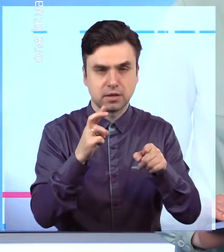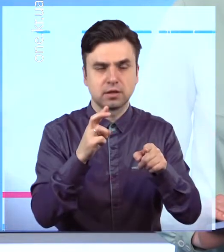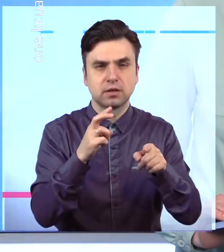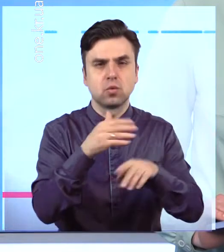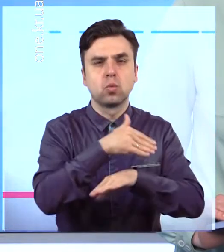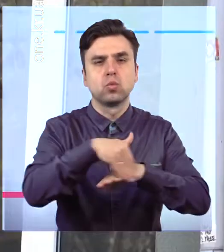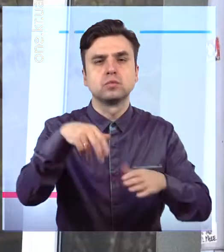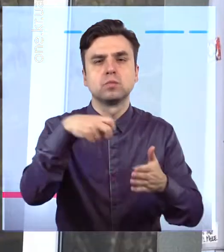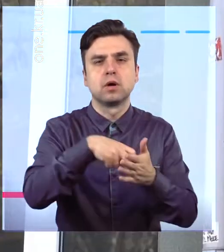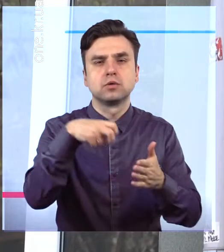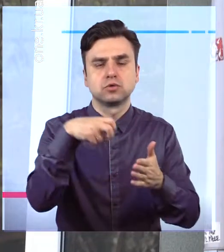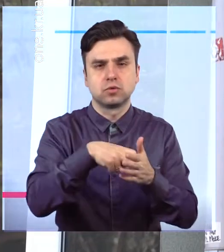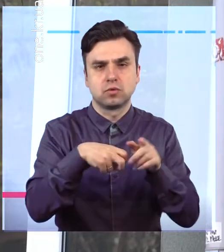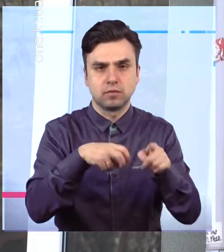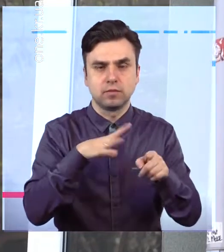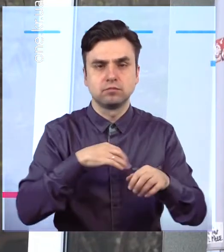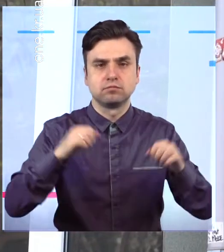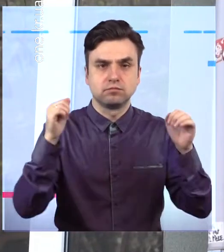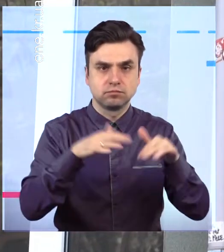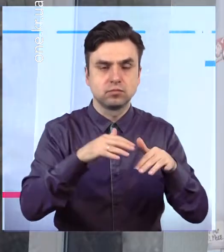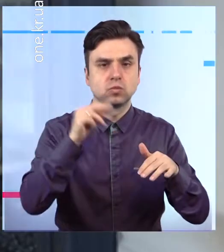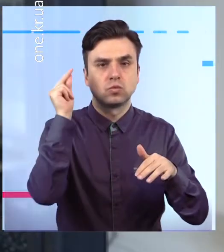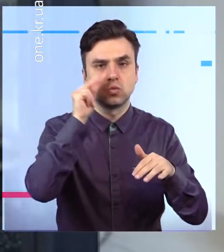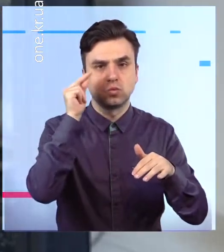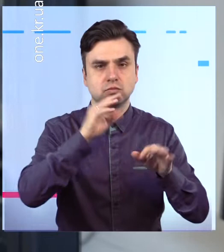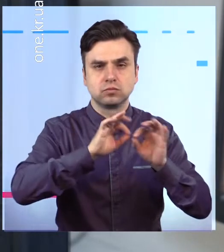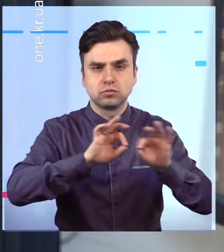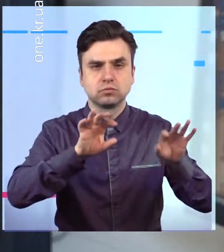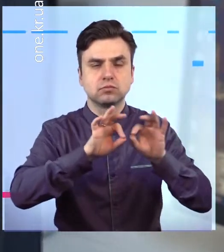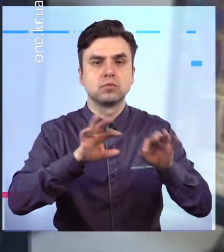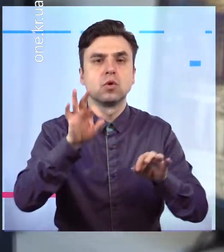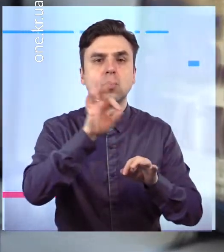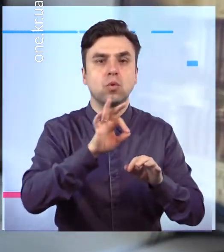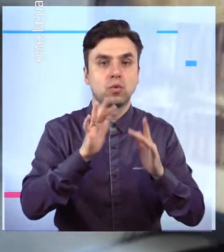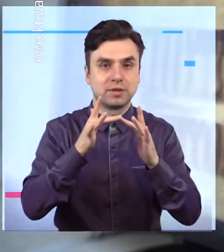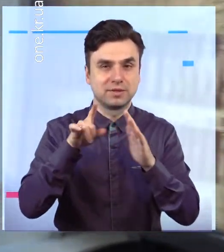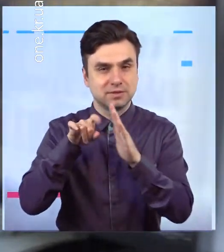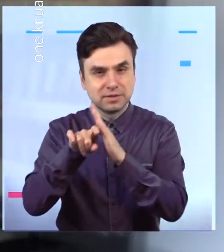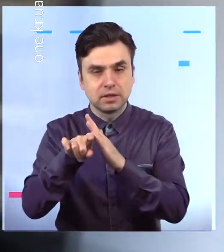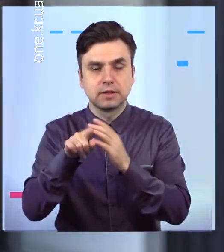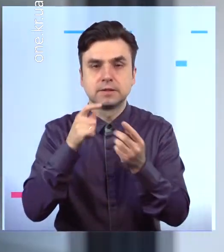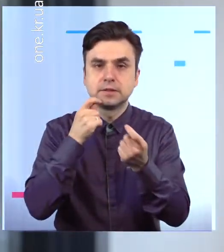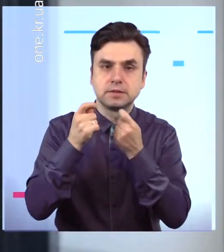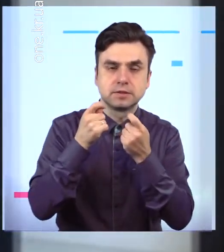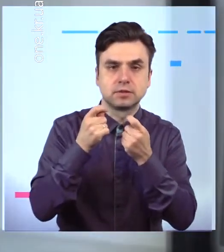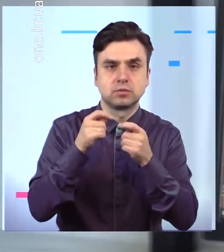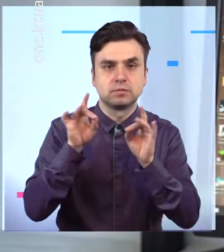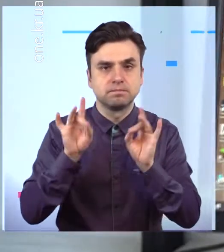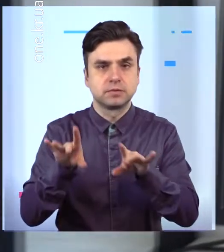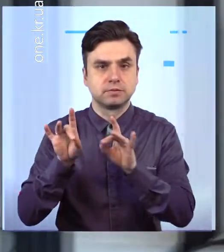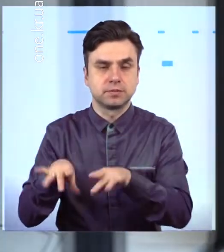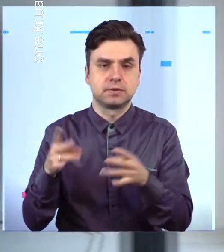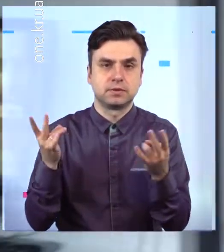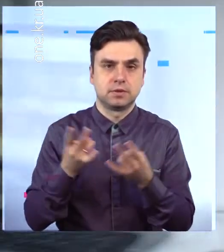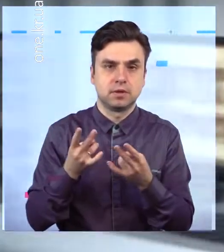-урок щодо безпечної поведінки дітей у мережі. Якщо зазвичай такі заходи школи безпеки для неповнолітніх, створення якої